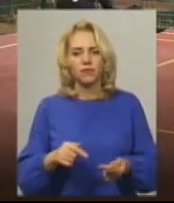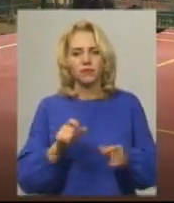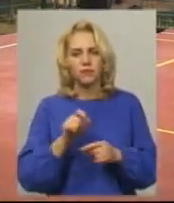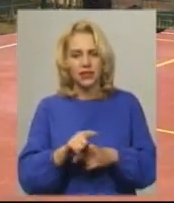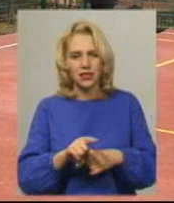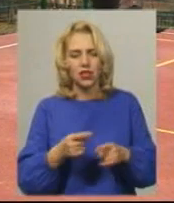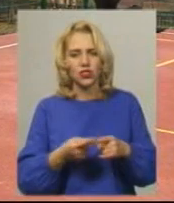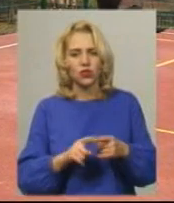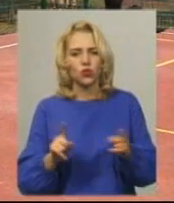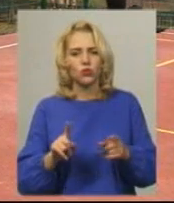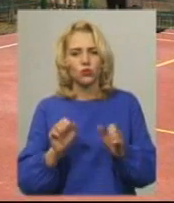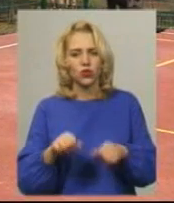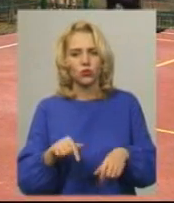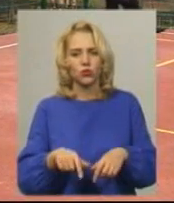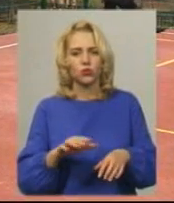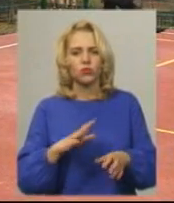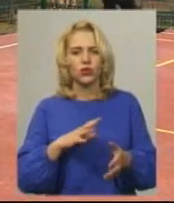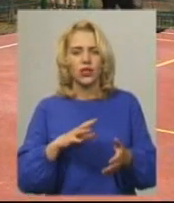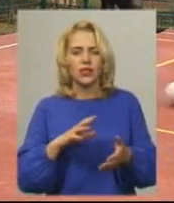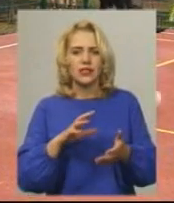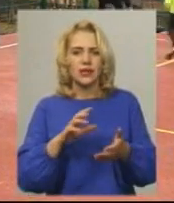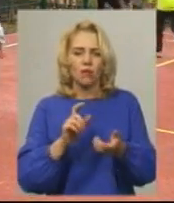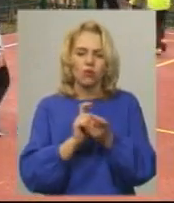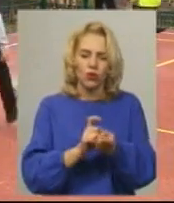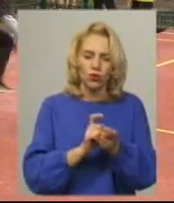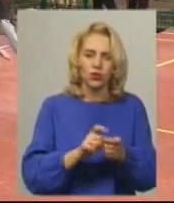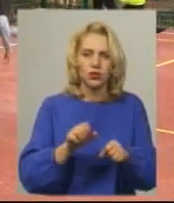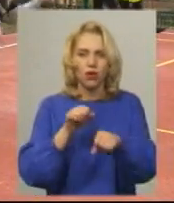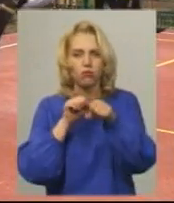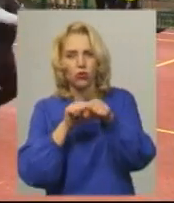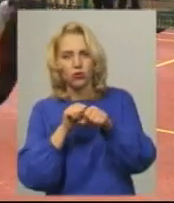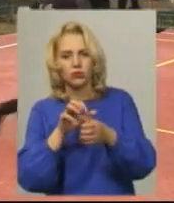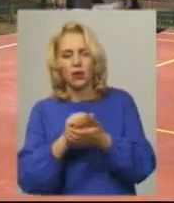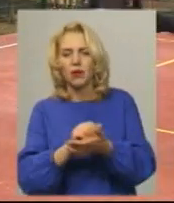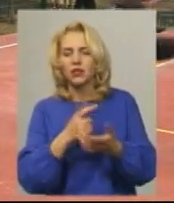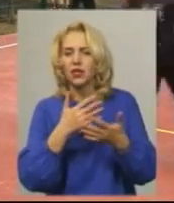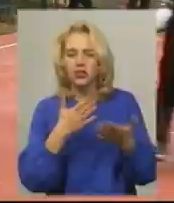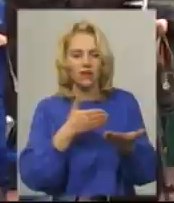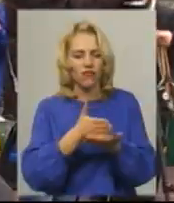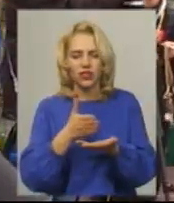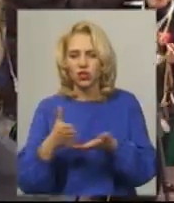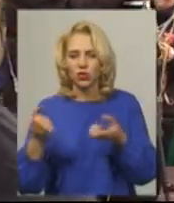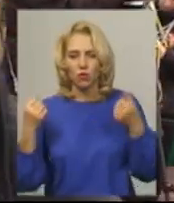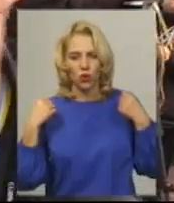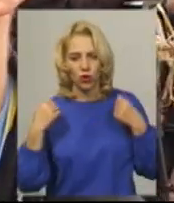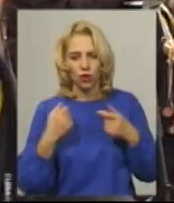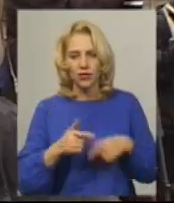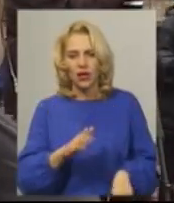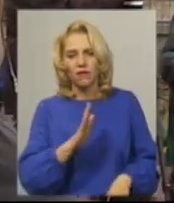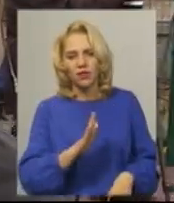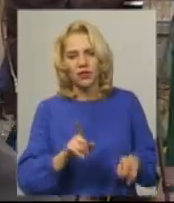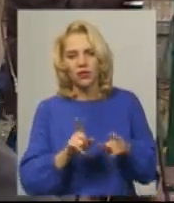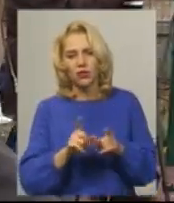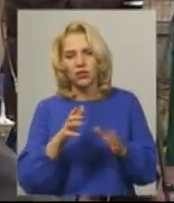було боротися, займатися боксом, всім видом спорту, грати в футбол. Владислав Одзим також